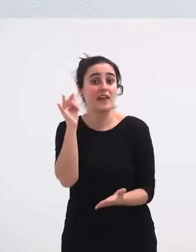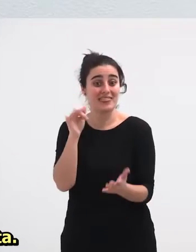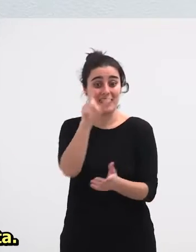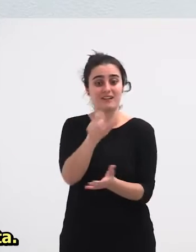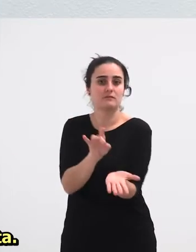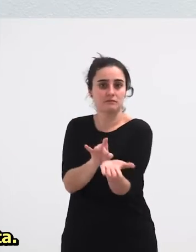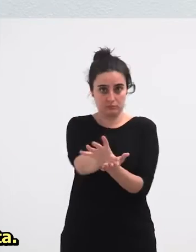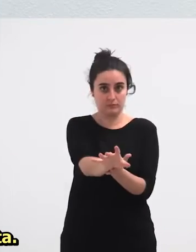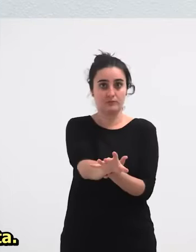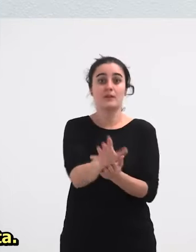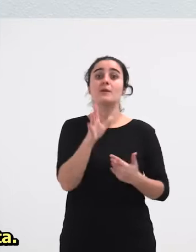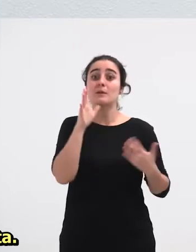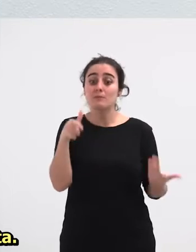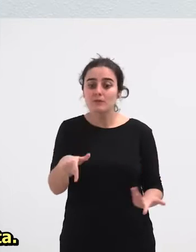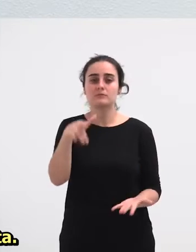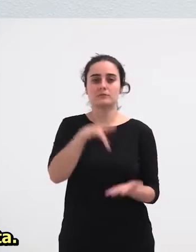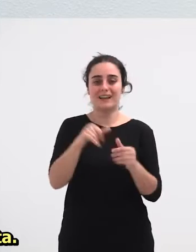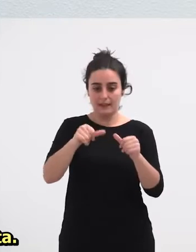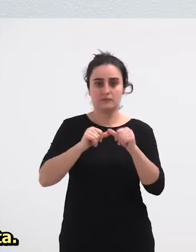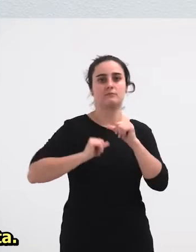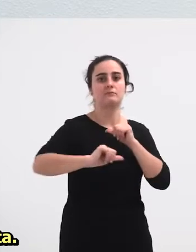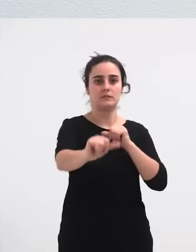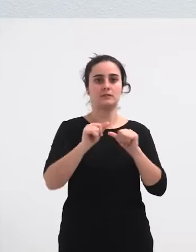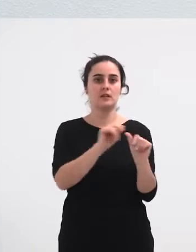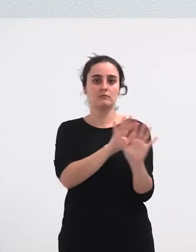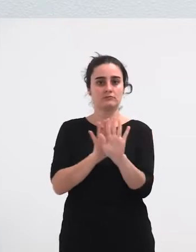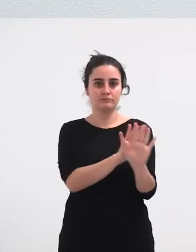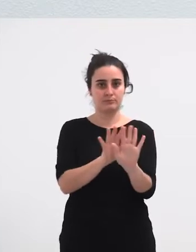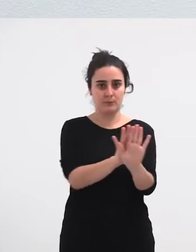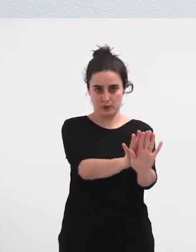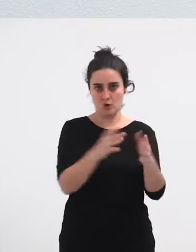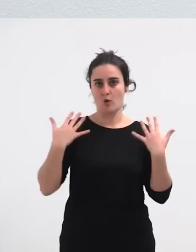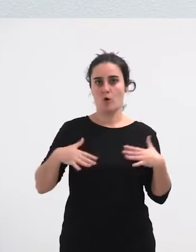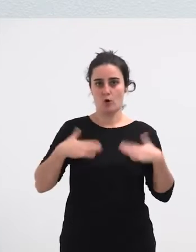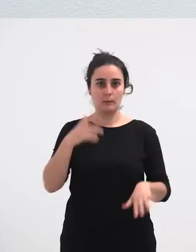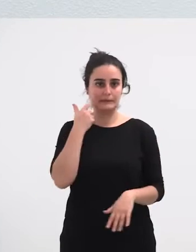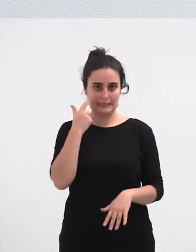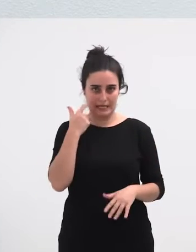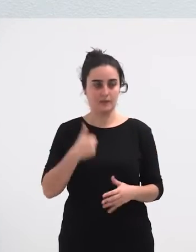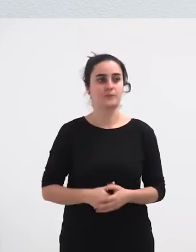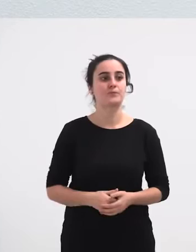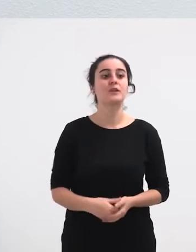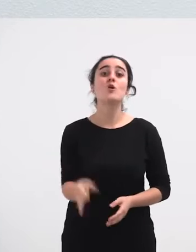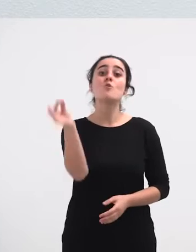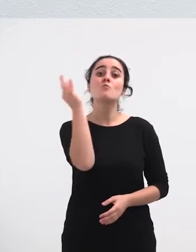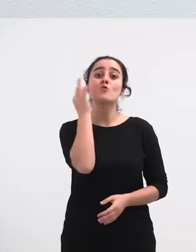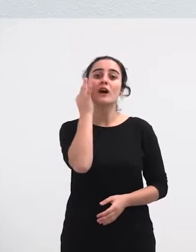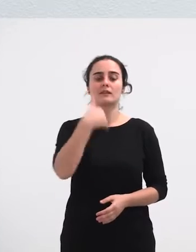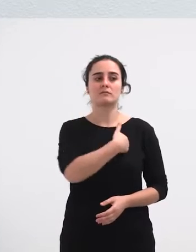Eta horregatik prosesio bat egiten da paisanos jantzita Emakumea bakarrik agertzen da